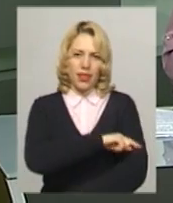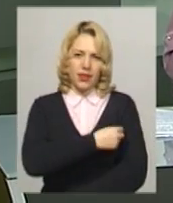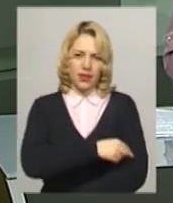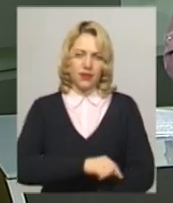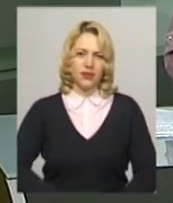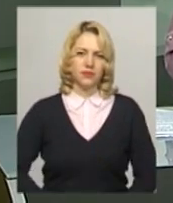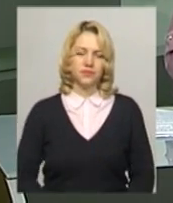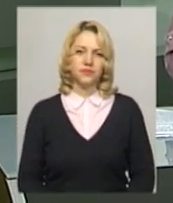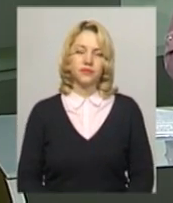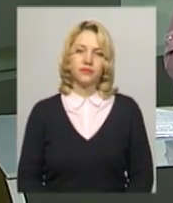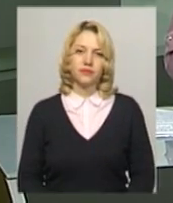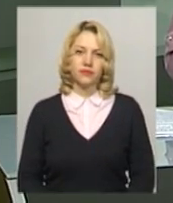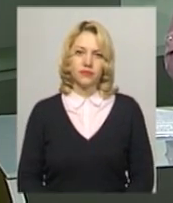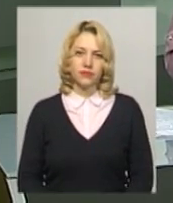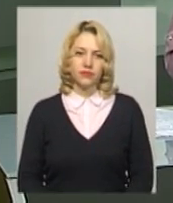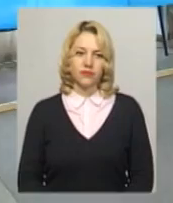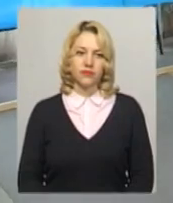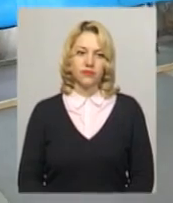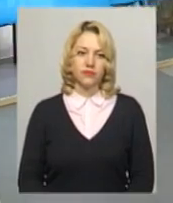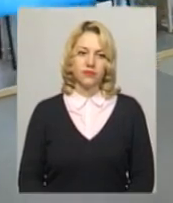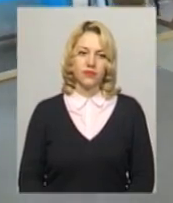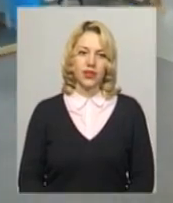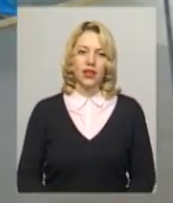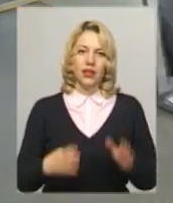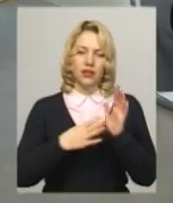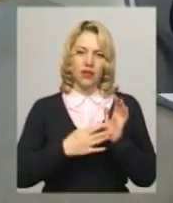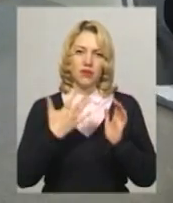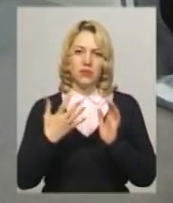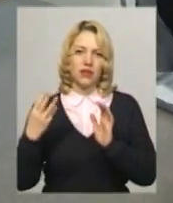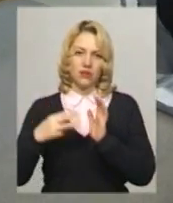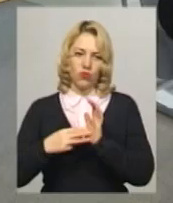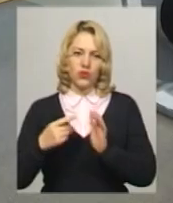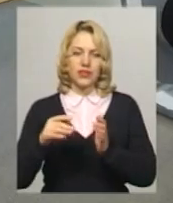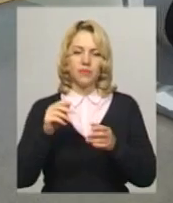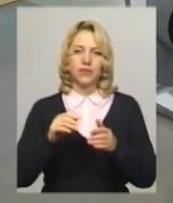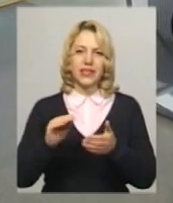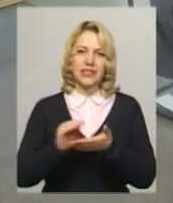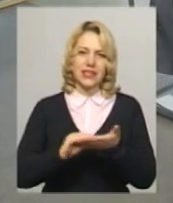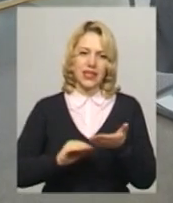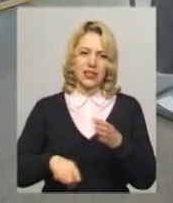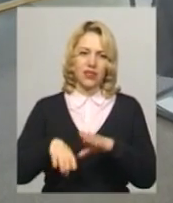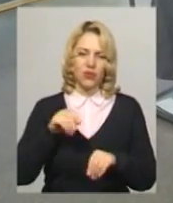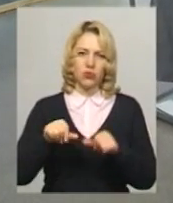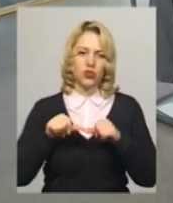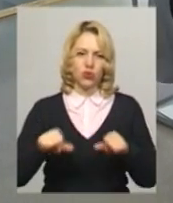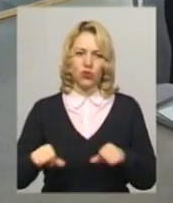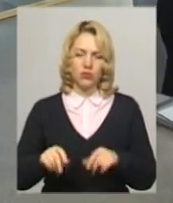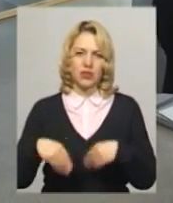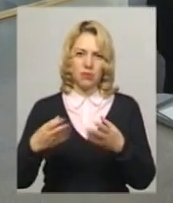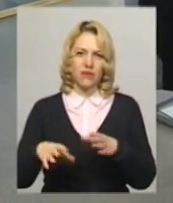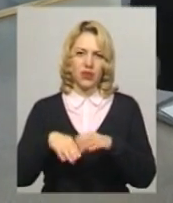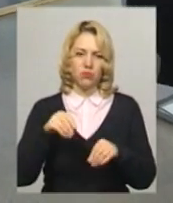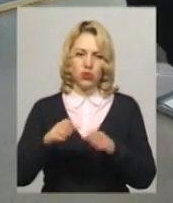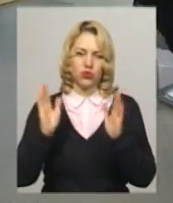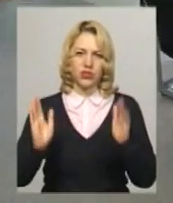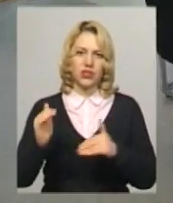кореспондентка Анастасія Олексюк. 9.58. Секретар дільничої виборчої комісії передає виборчу скриньку.